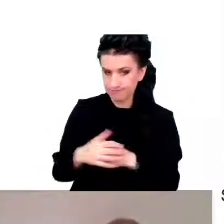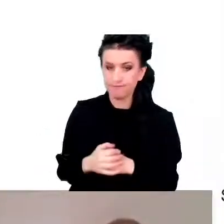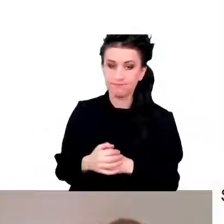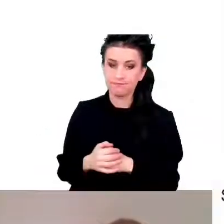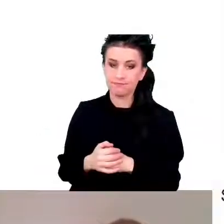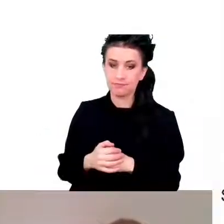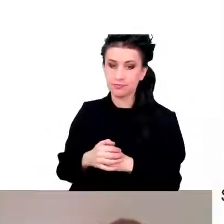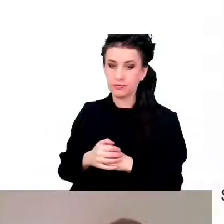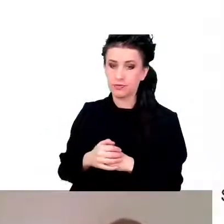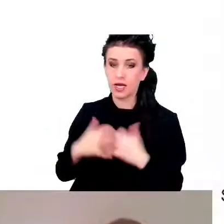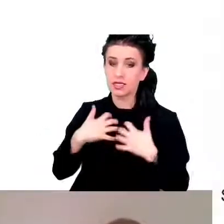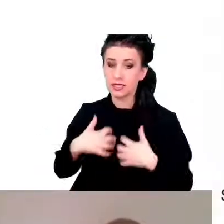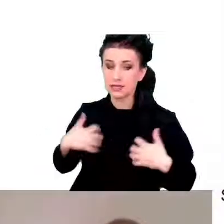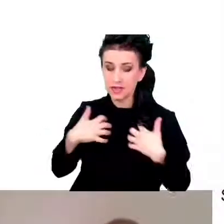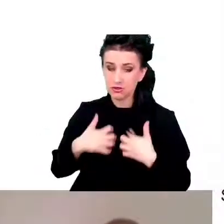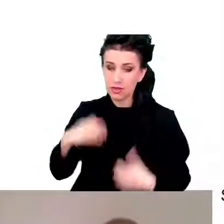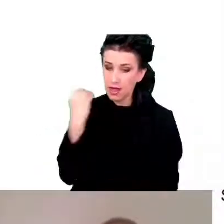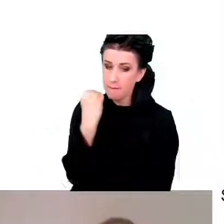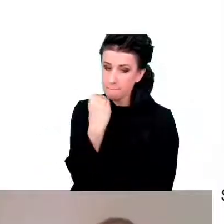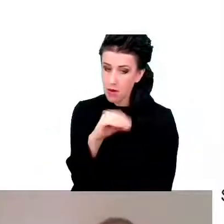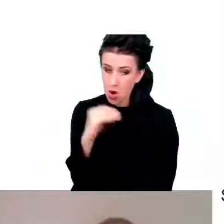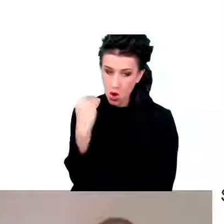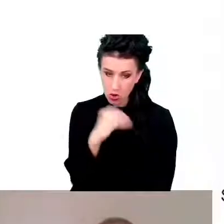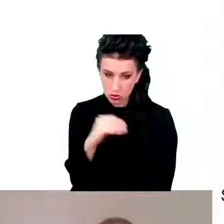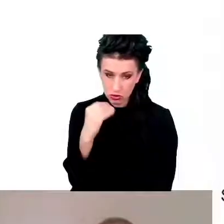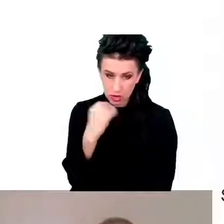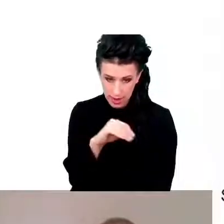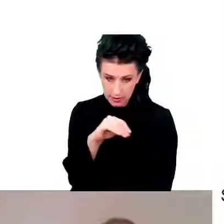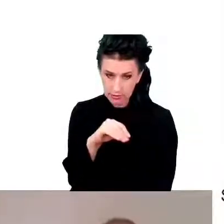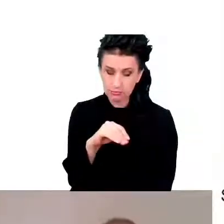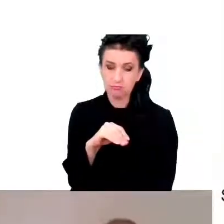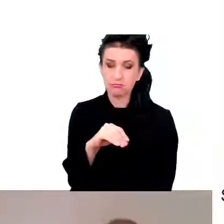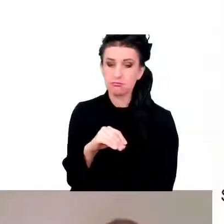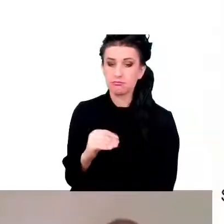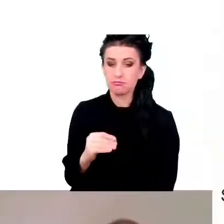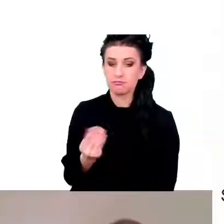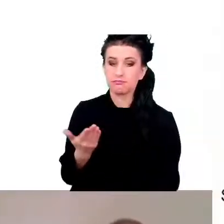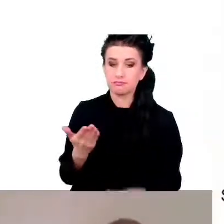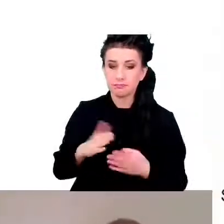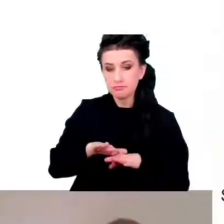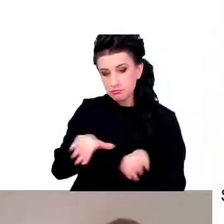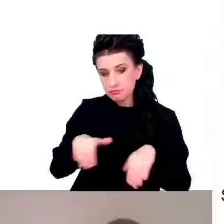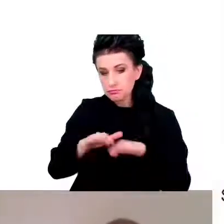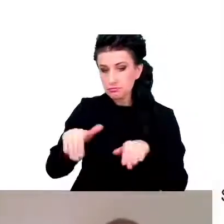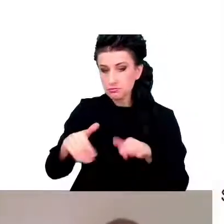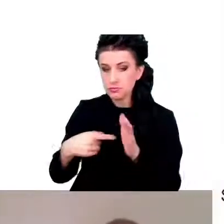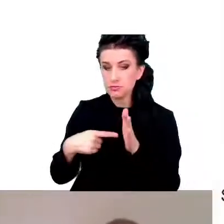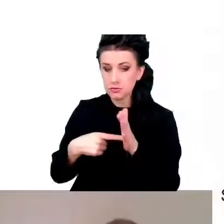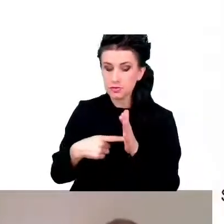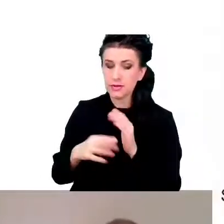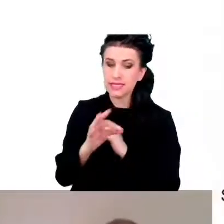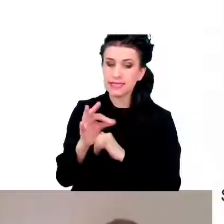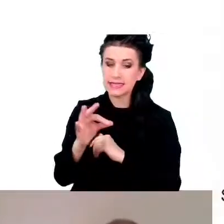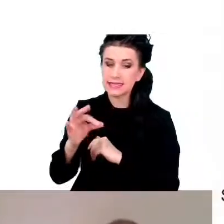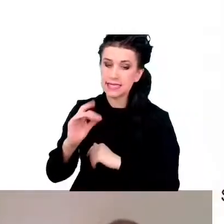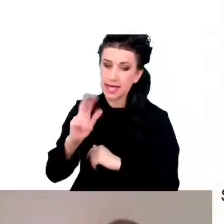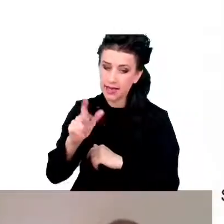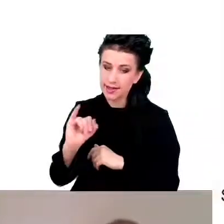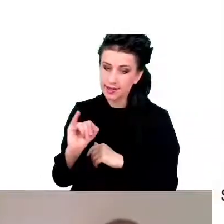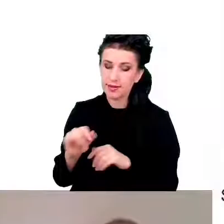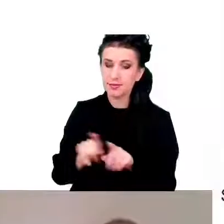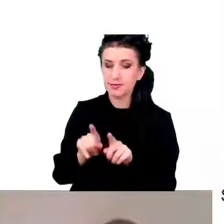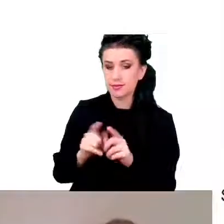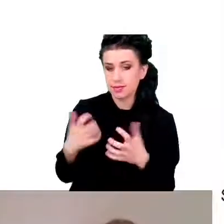Zwierzęta morskie, czy oceaniczne, ale również ssaki żyją,